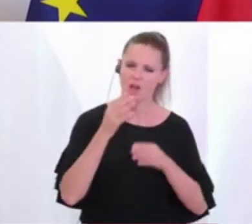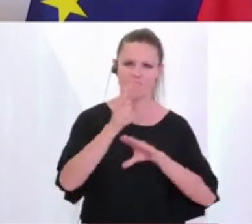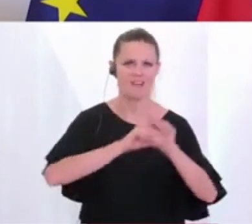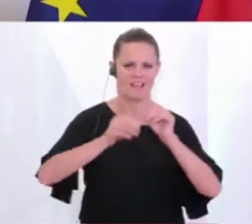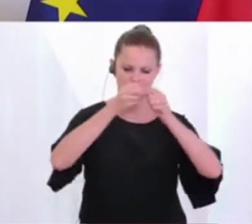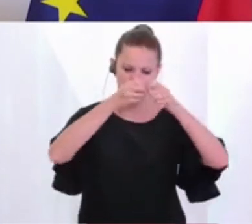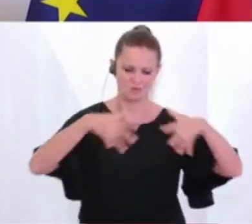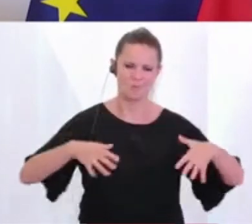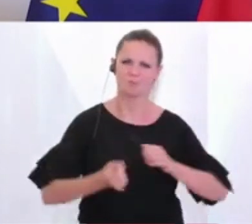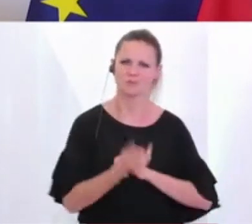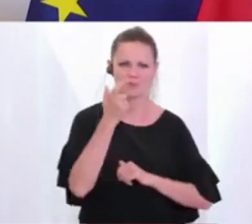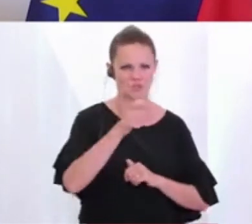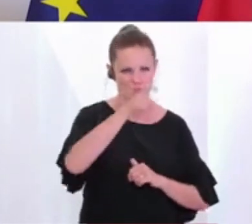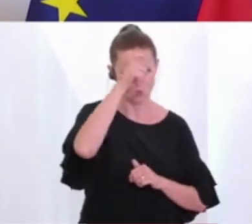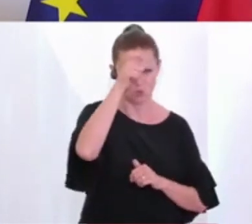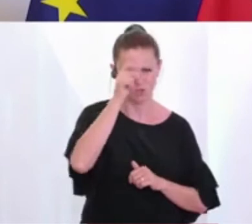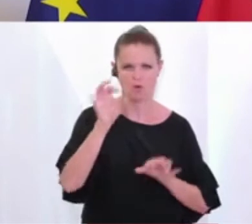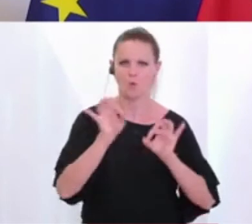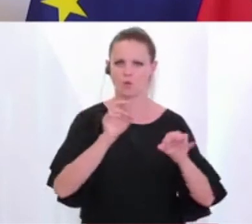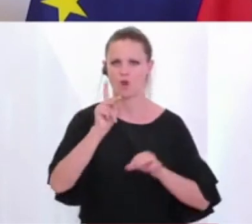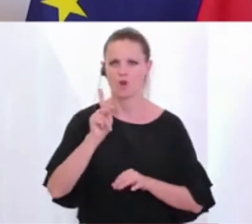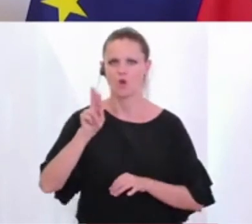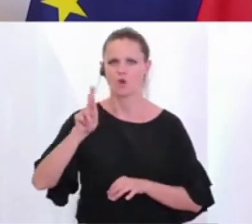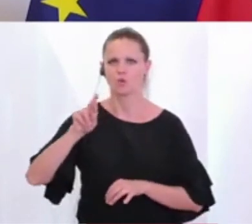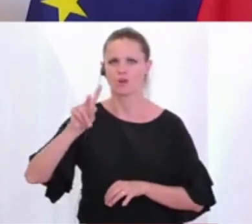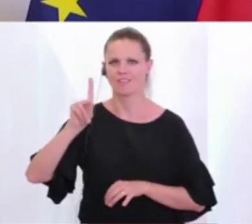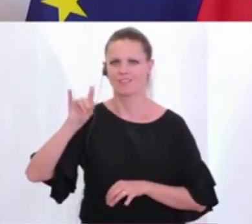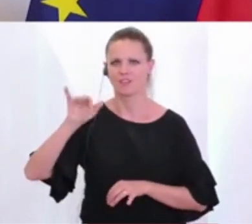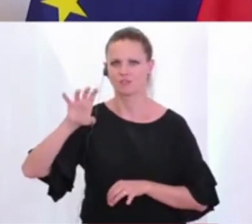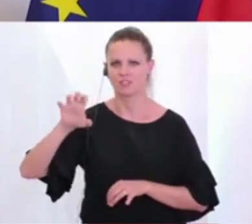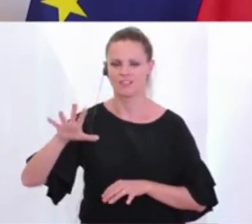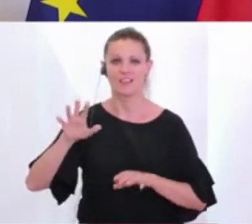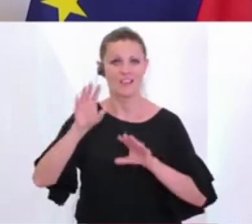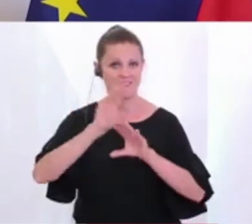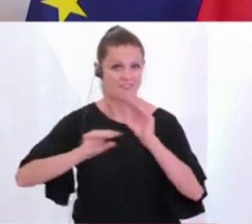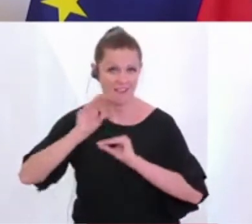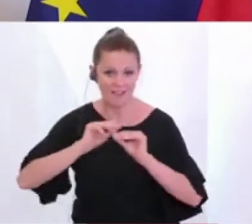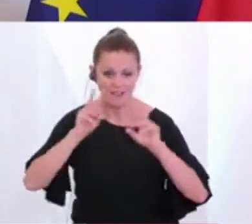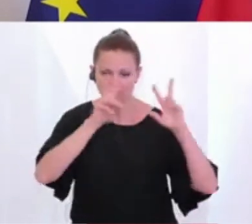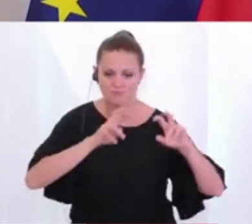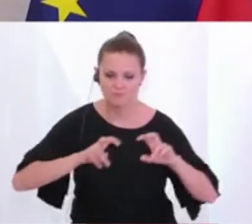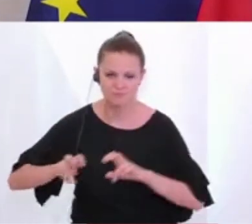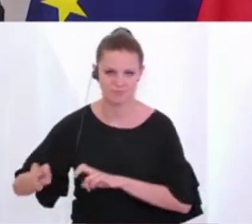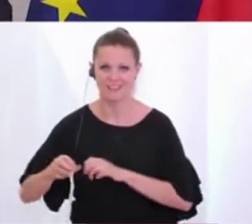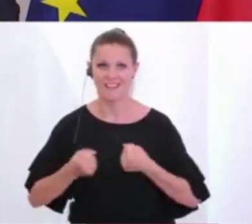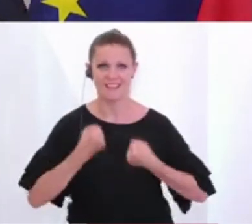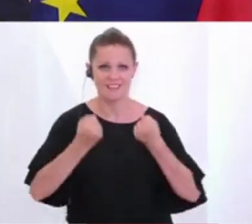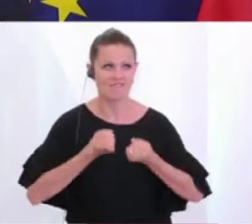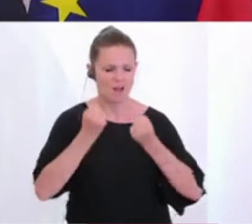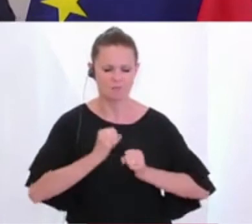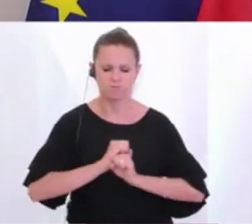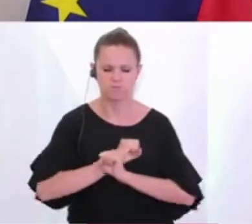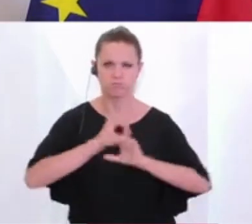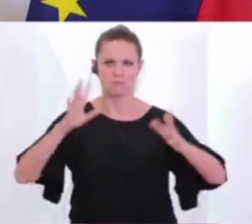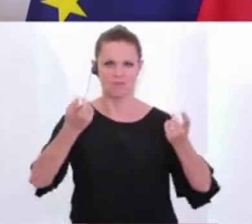Österreich, gerade von türkischen und kurdischen Vereinen anzuschauen, die Gewalteskalation nachzuvollziehen. Die Behörden ermitteln in diesem Fall auf Hochdruck